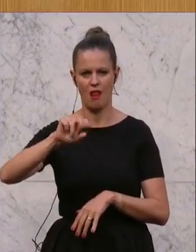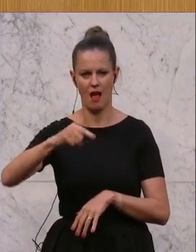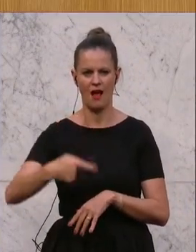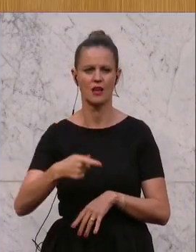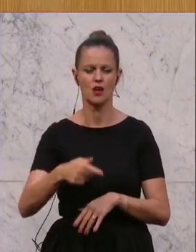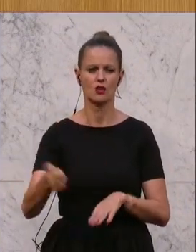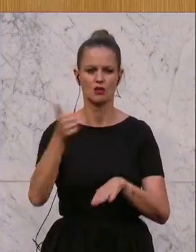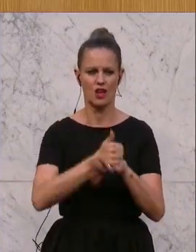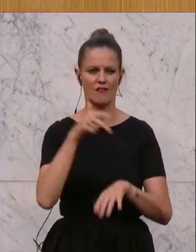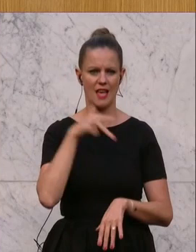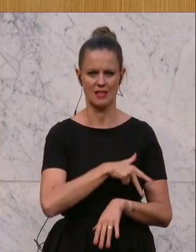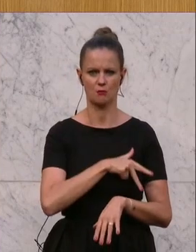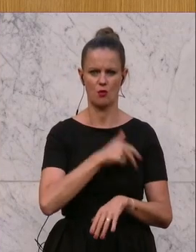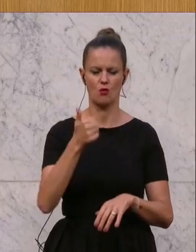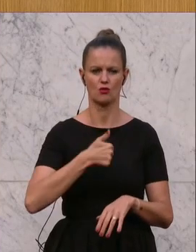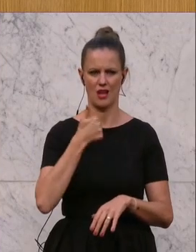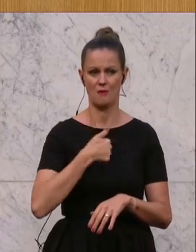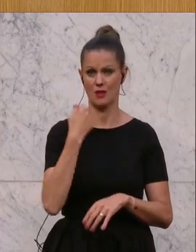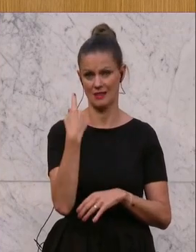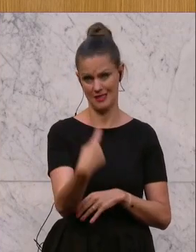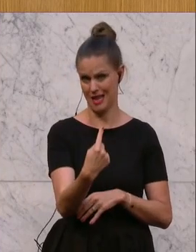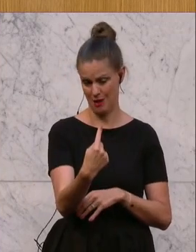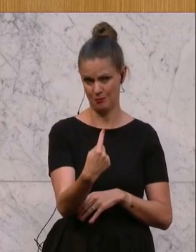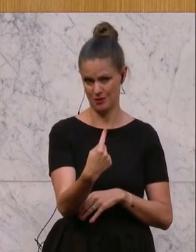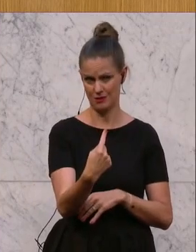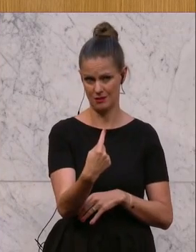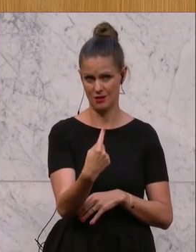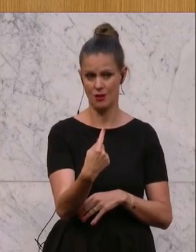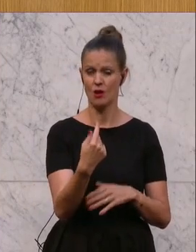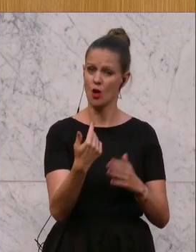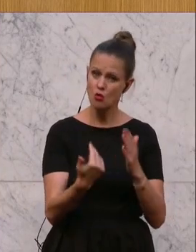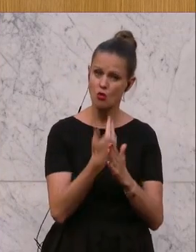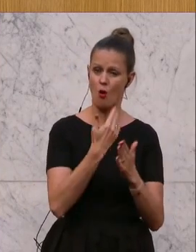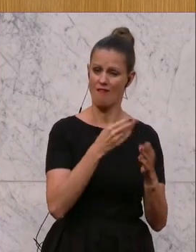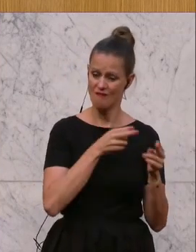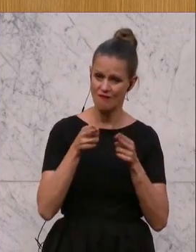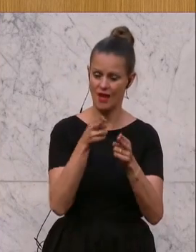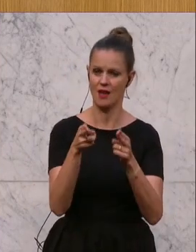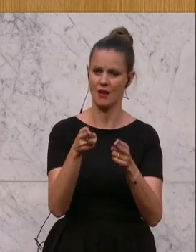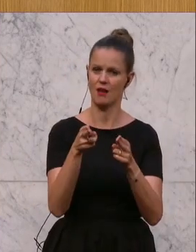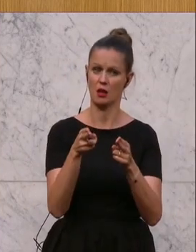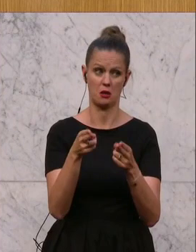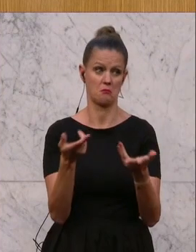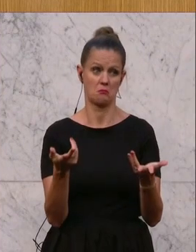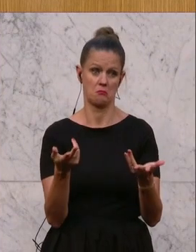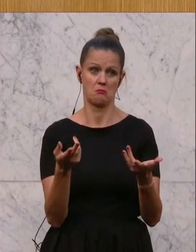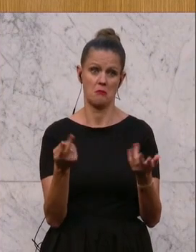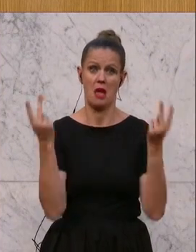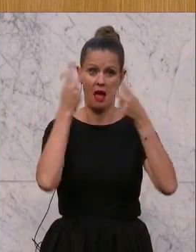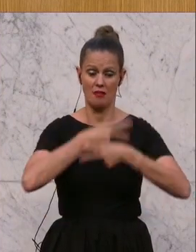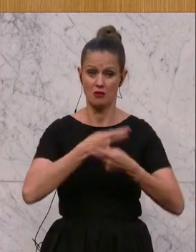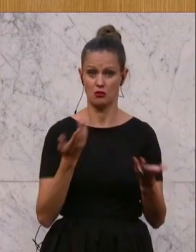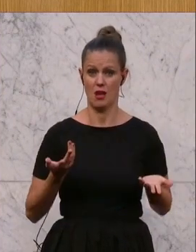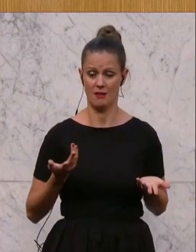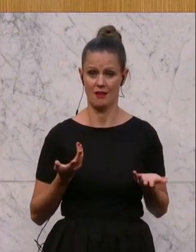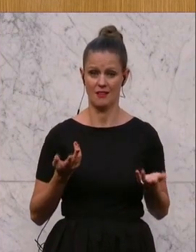Steiermark, und er hat diese Vorgangsweise und auch diese Neuausrichtung offensichtlich ausdrücklich befürwortet,